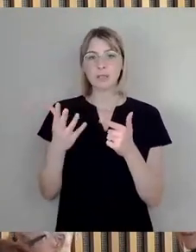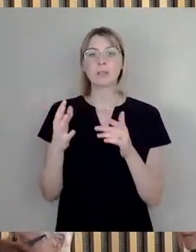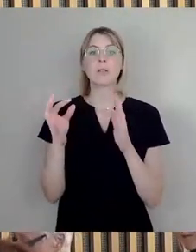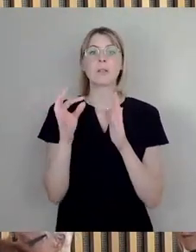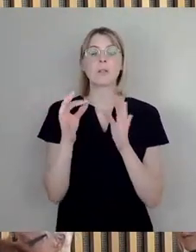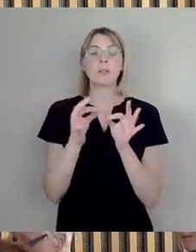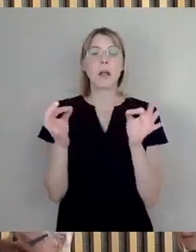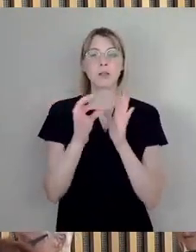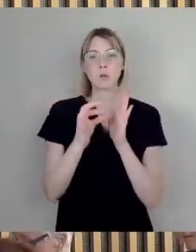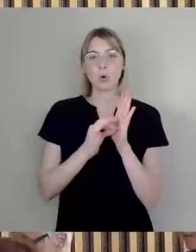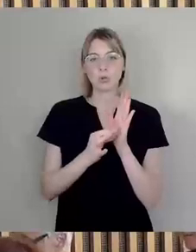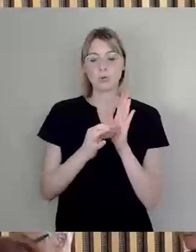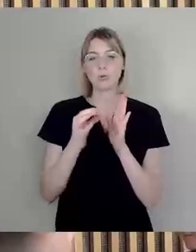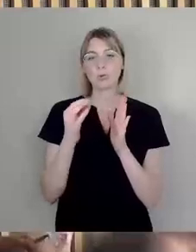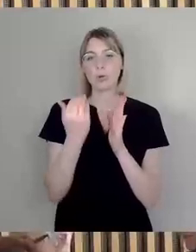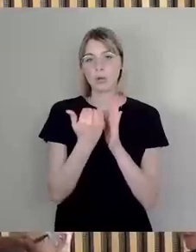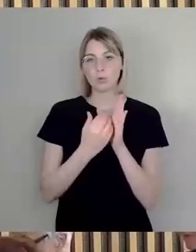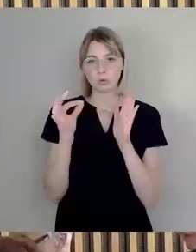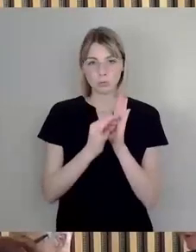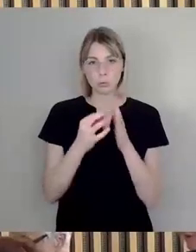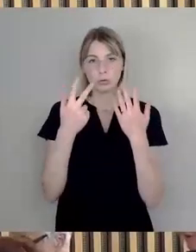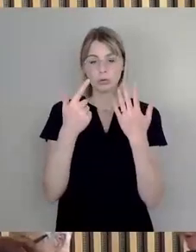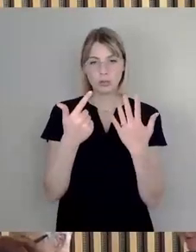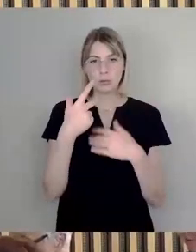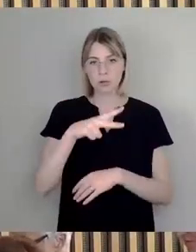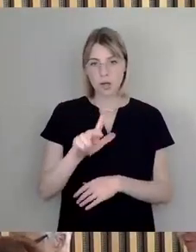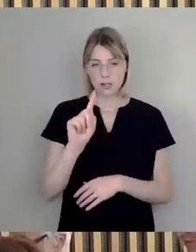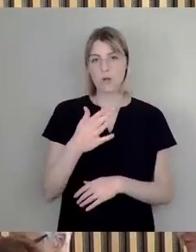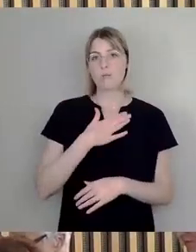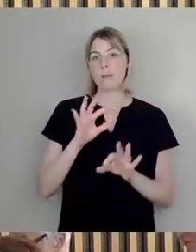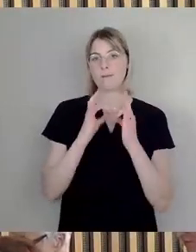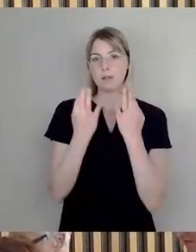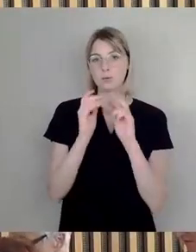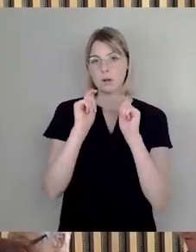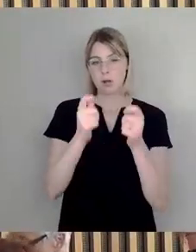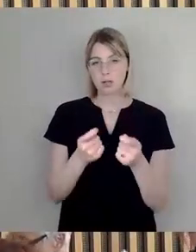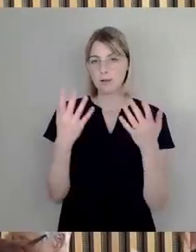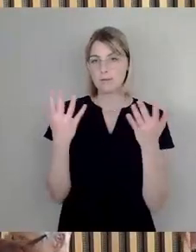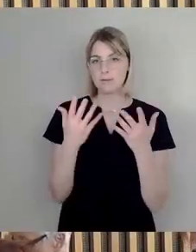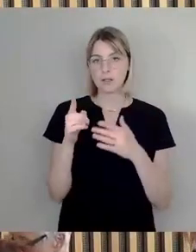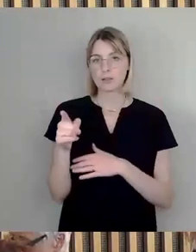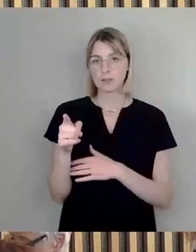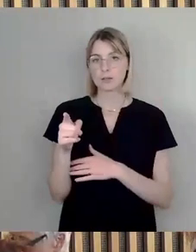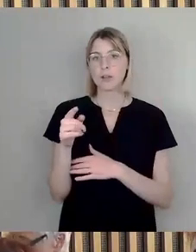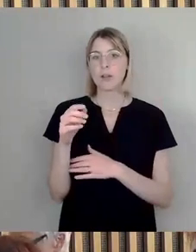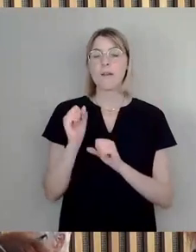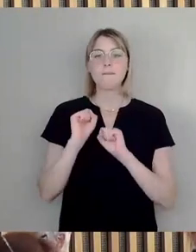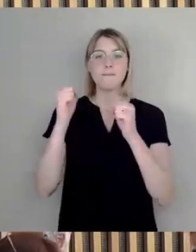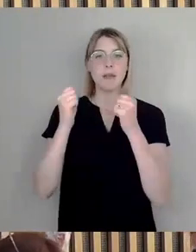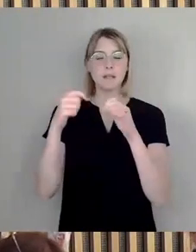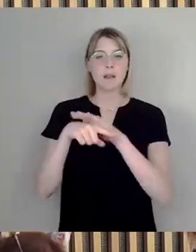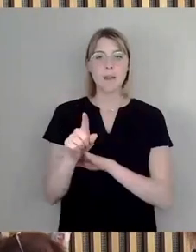35, auch ein Antrag meiner Fraktion, Verstetigung des Angebotes FIT im Park. Hier ist